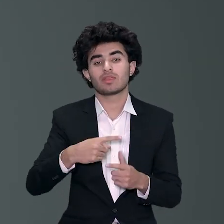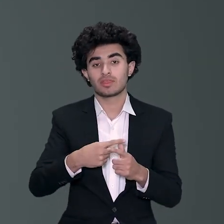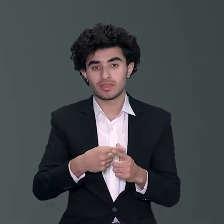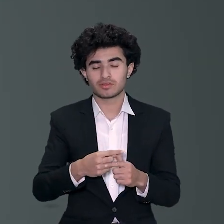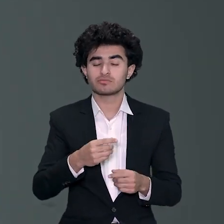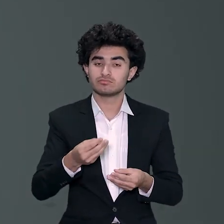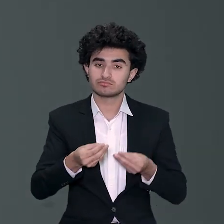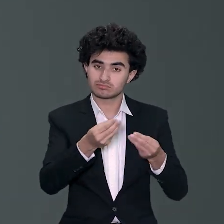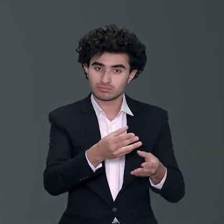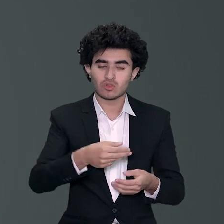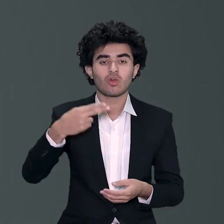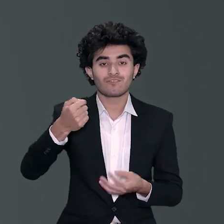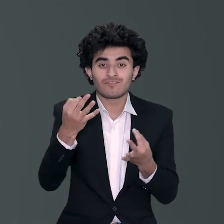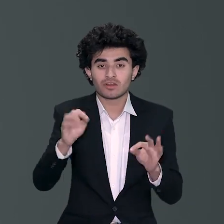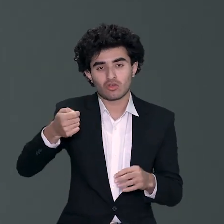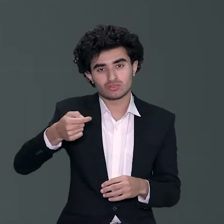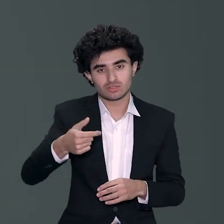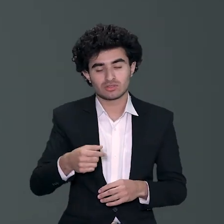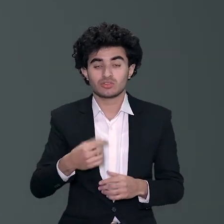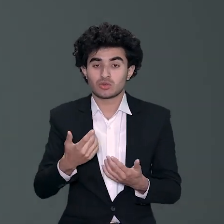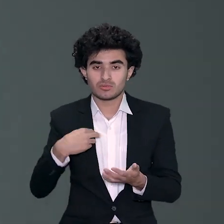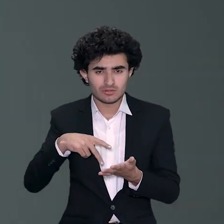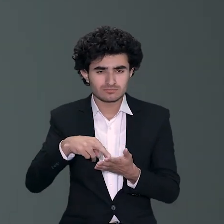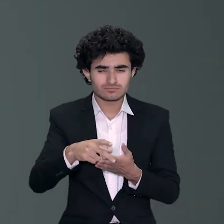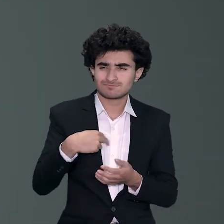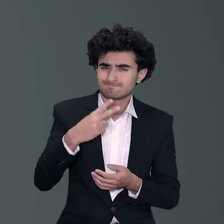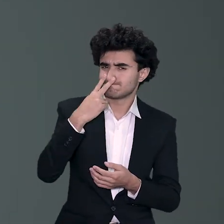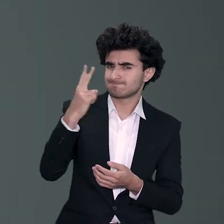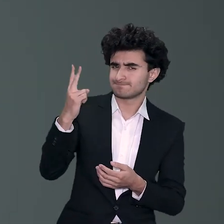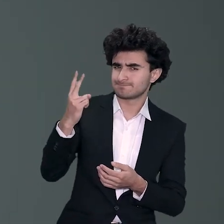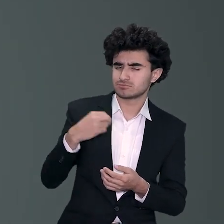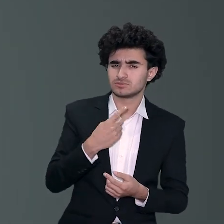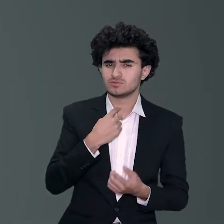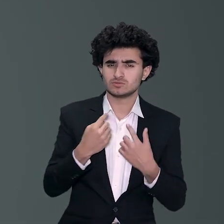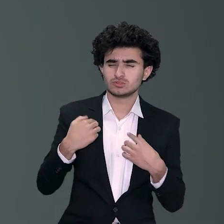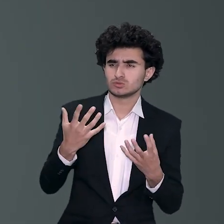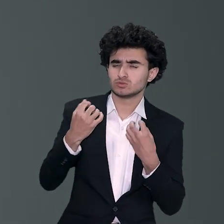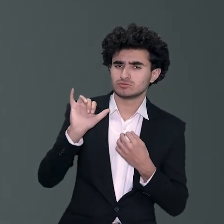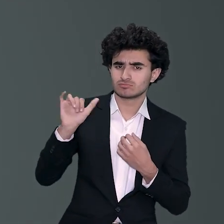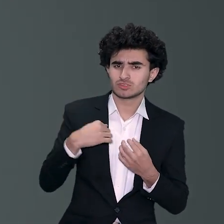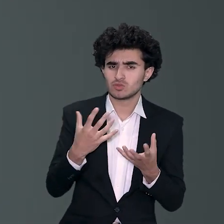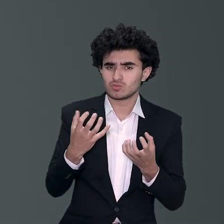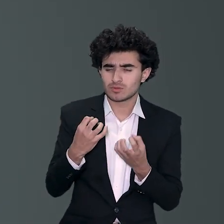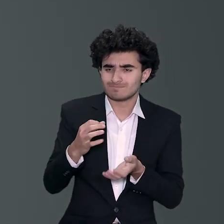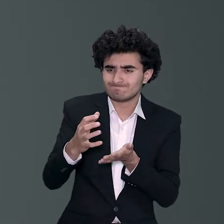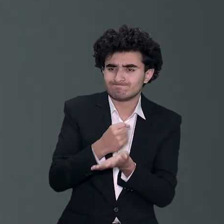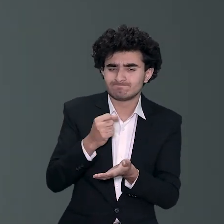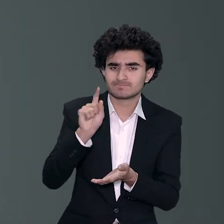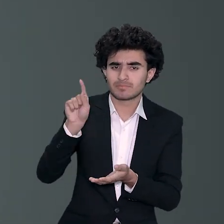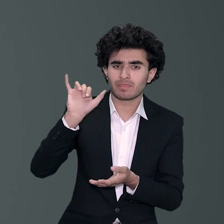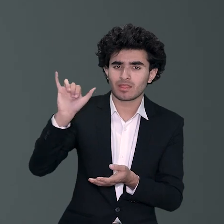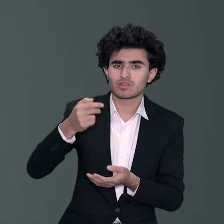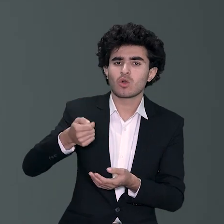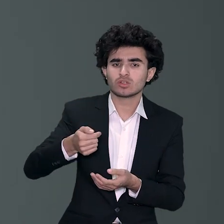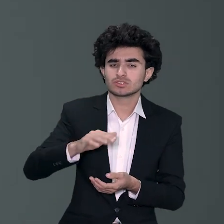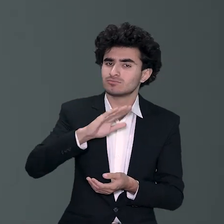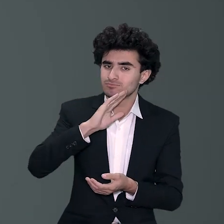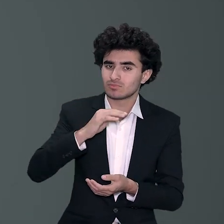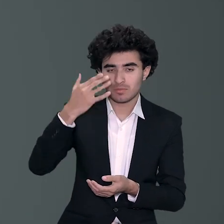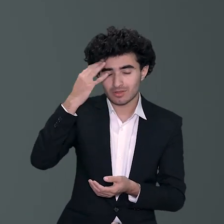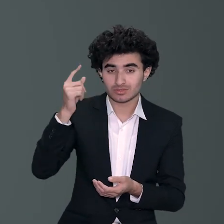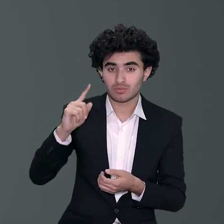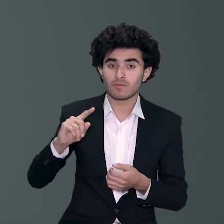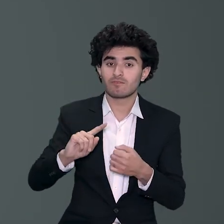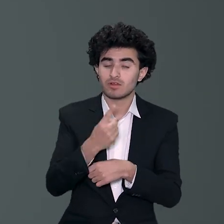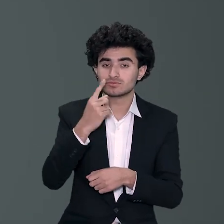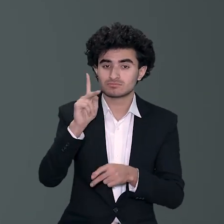اور ایک بڑی حسرت بری نگاہ سے ایک بڑی آپ یہ سمجھیں کہ ایک تماندہ سے ایک آرزو سے بندہ دیکھ رہا ہے ایک بچہ دیکھ رہا ہے کہ ہر مجھے بھی کسی نے کسی دن